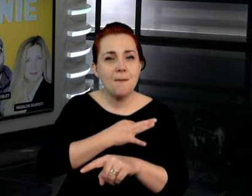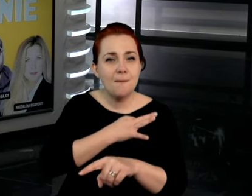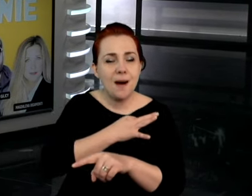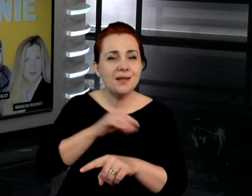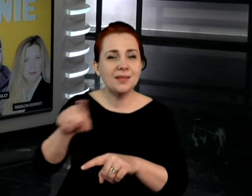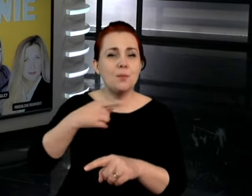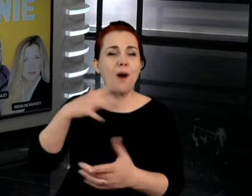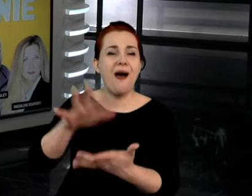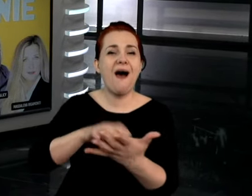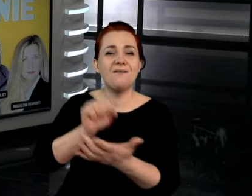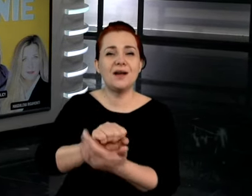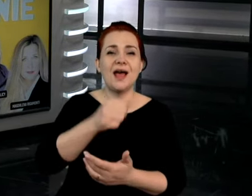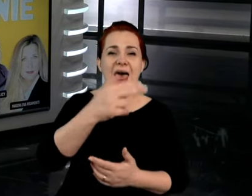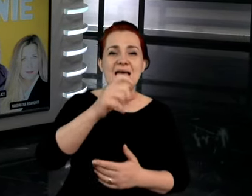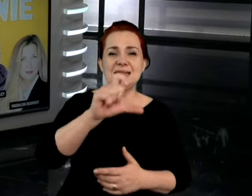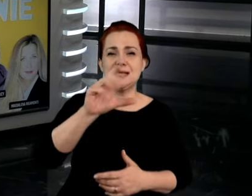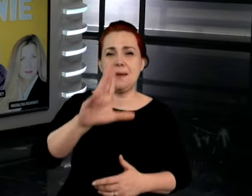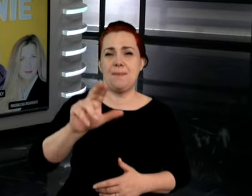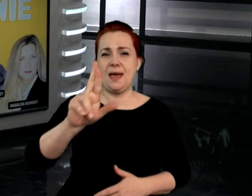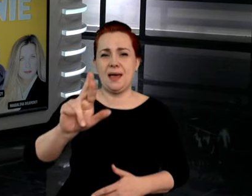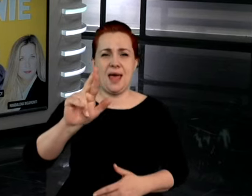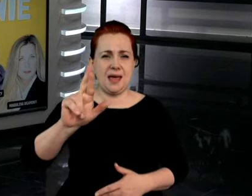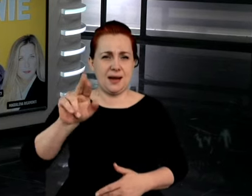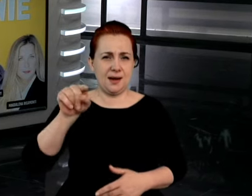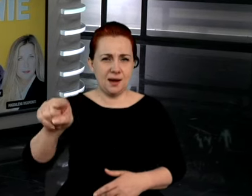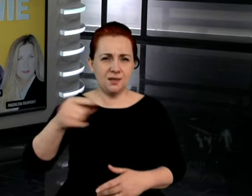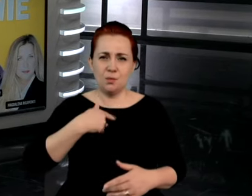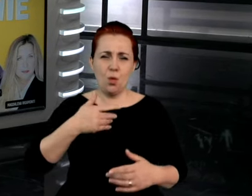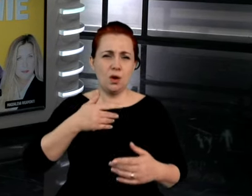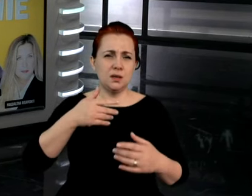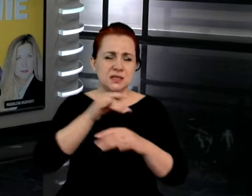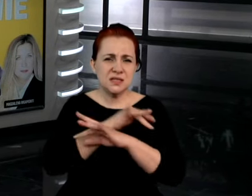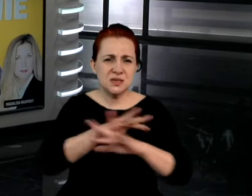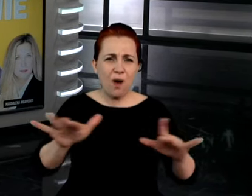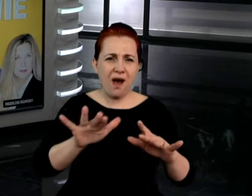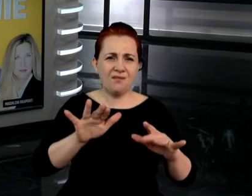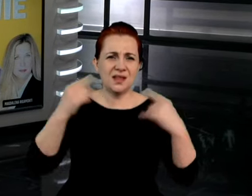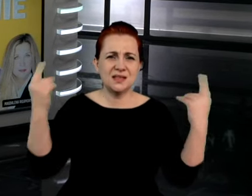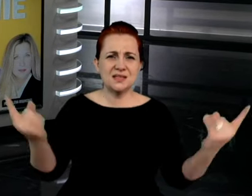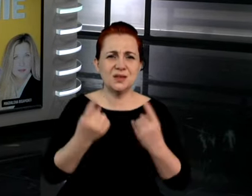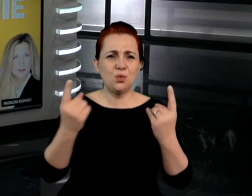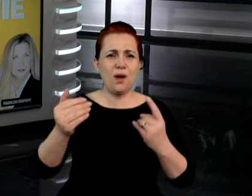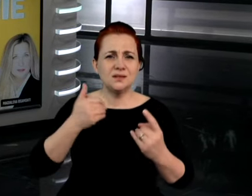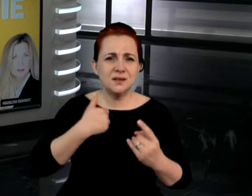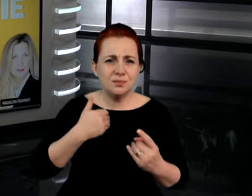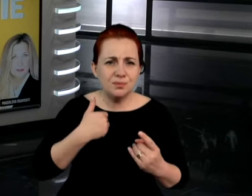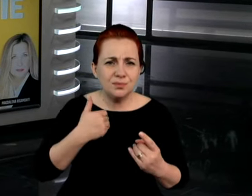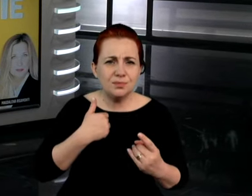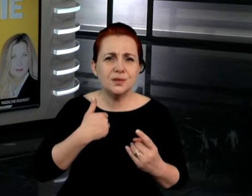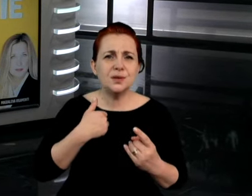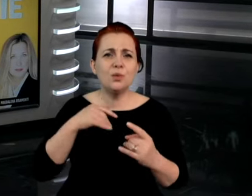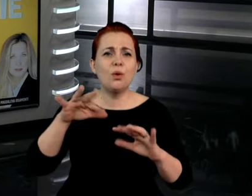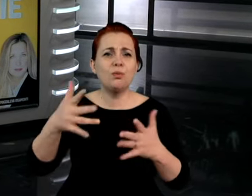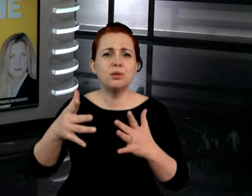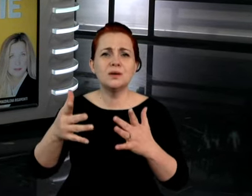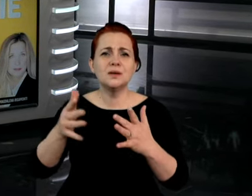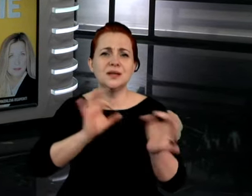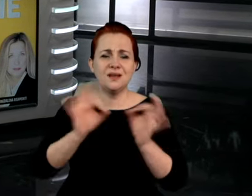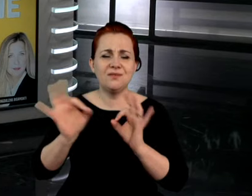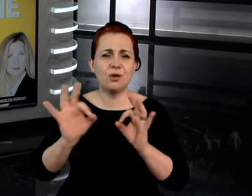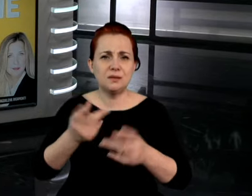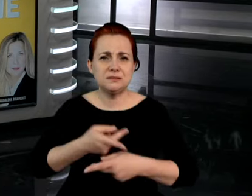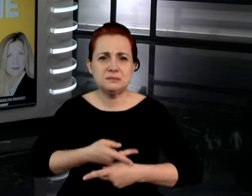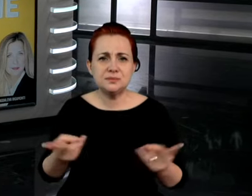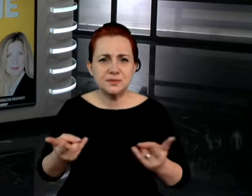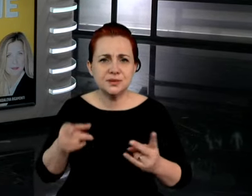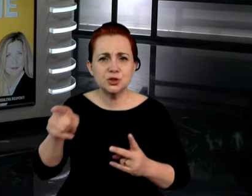-u i o tą słynną akcję, która została ujawniona w stenogramach Czarny Węgiel. Aż tak jest źle, że Adam Bielan